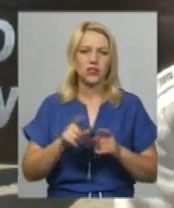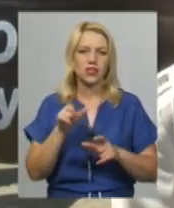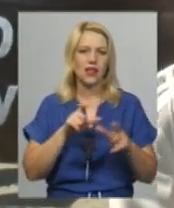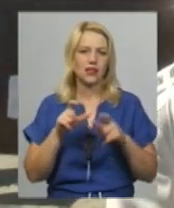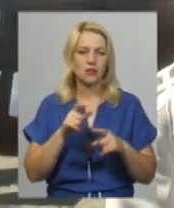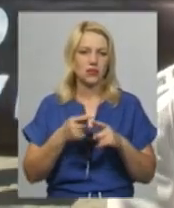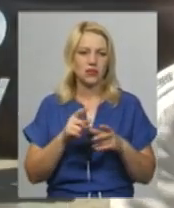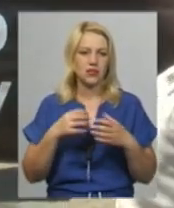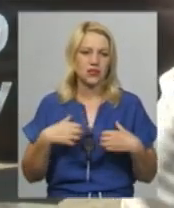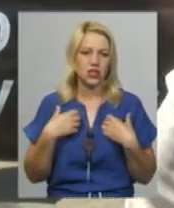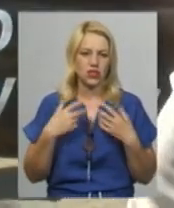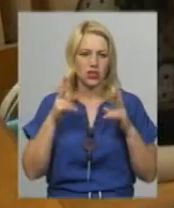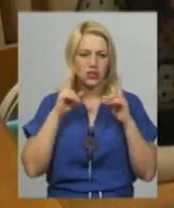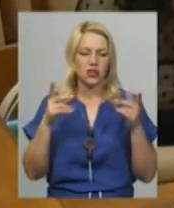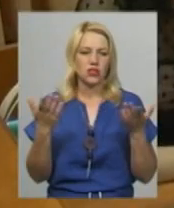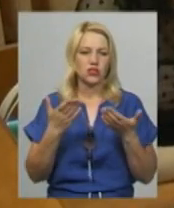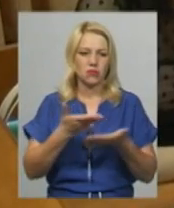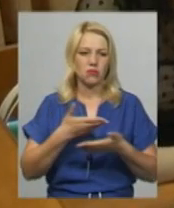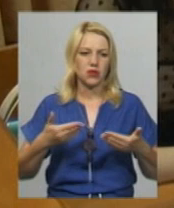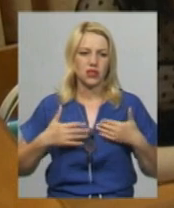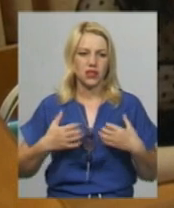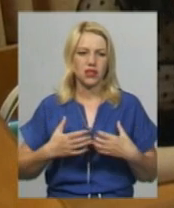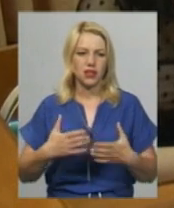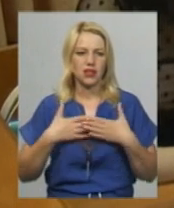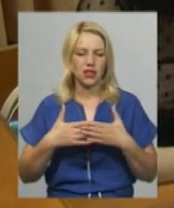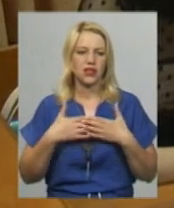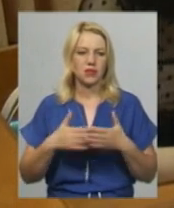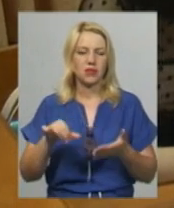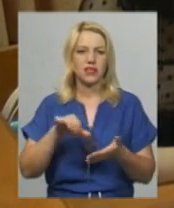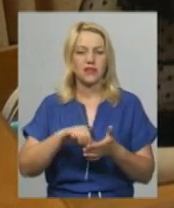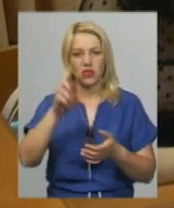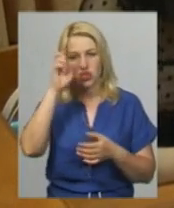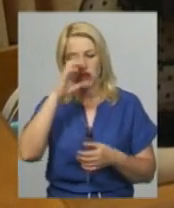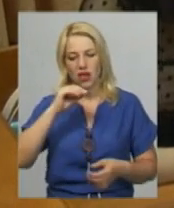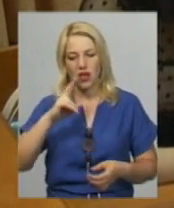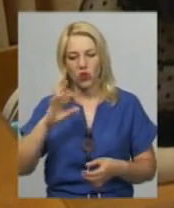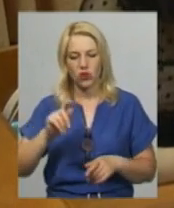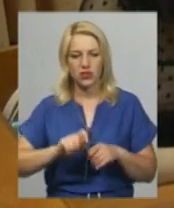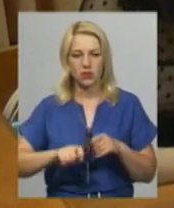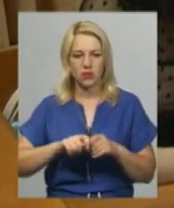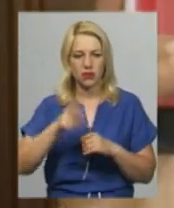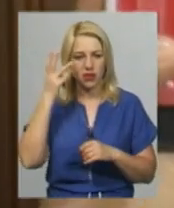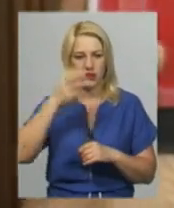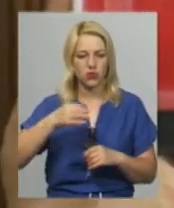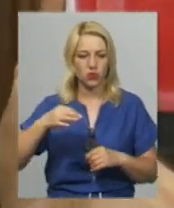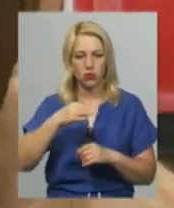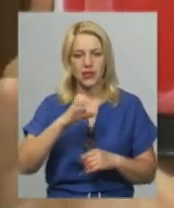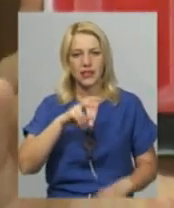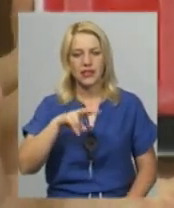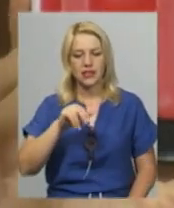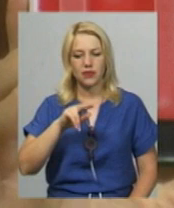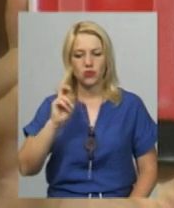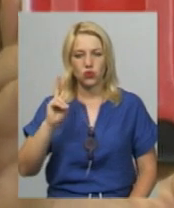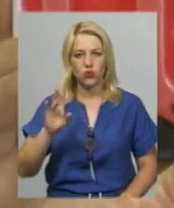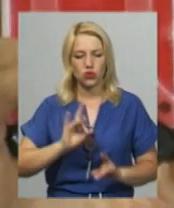елементи, які сьогодні ми не знаємо, чим ми дихаємо». Представник Державної екологічної інспекції в Хмельницькій області Олег Сліпчук розповів, керівництво